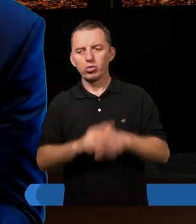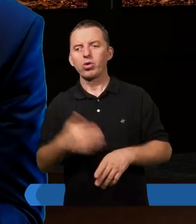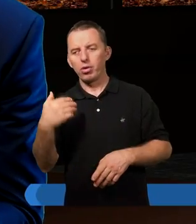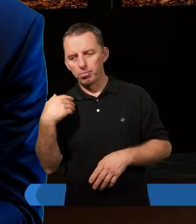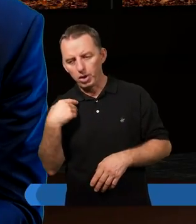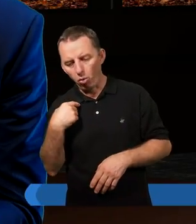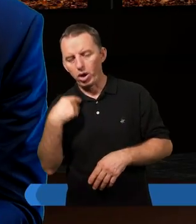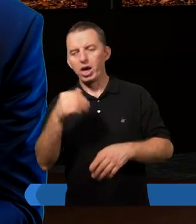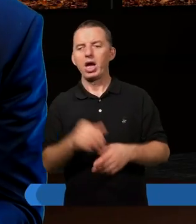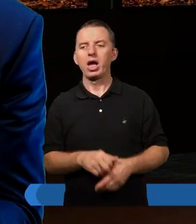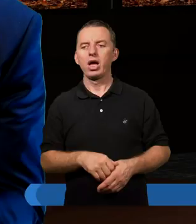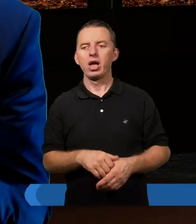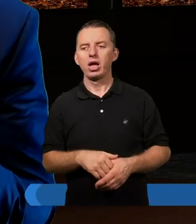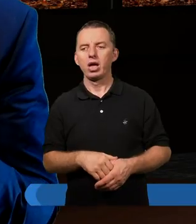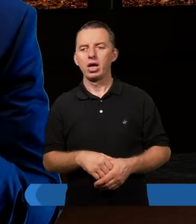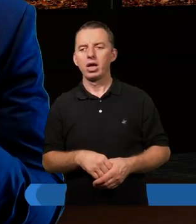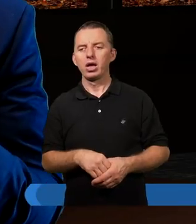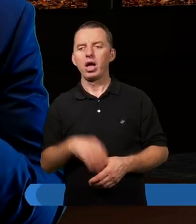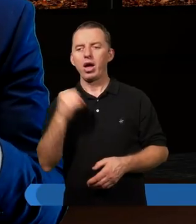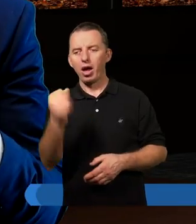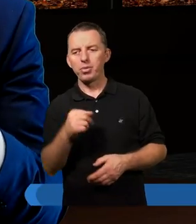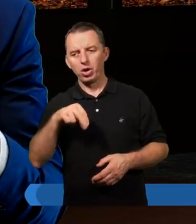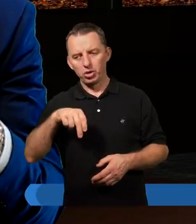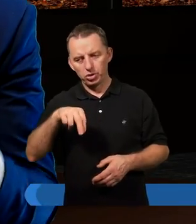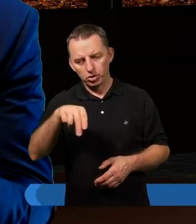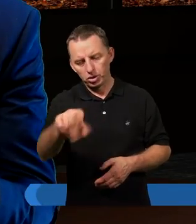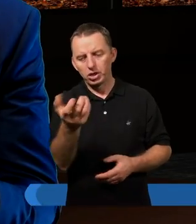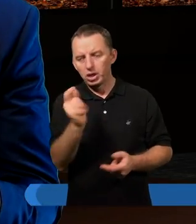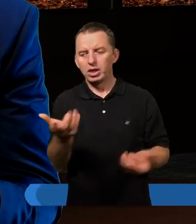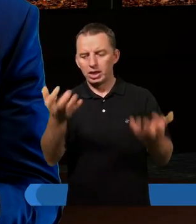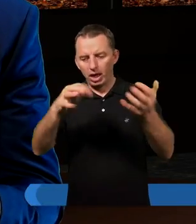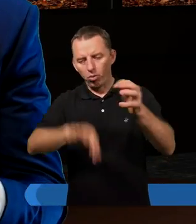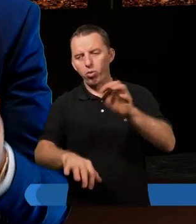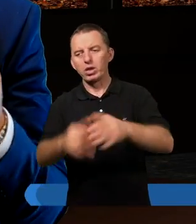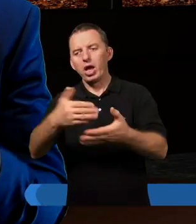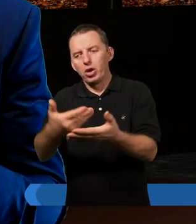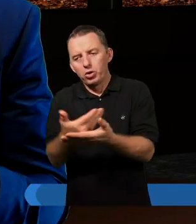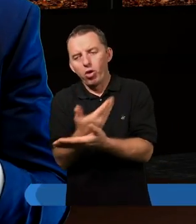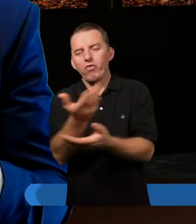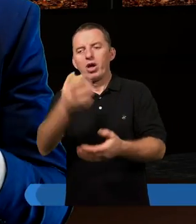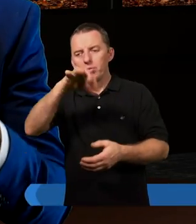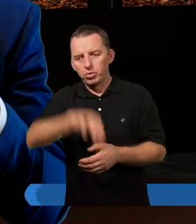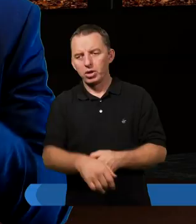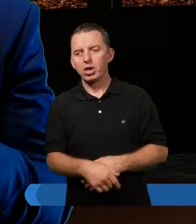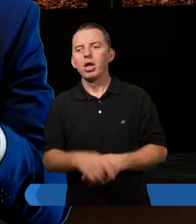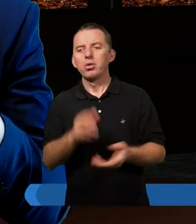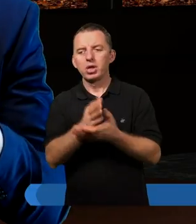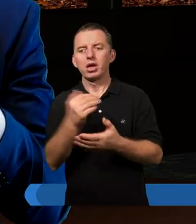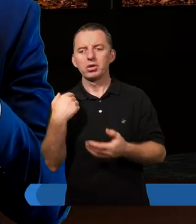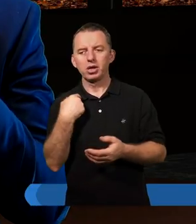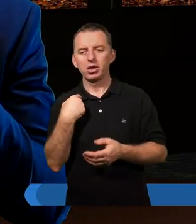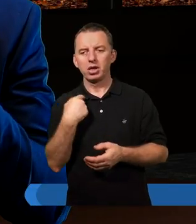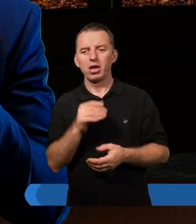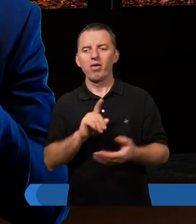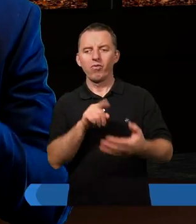bywał, prawda? Więc nie tylko właśnie apostoł Paweł idzie i zakłada nowe zbory, prawda? Ale przede wszystkim mi się wydaje, że on koncentruje się na